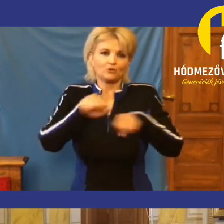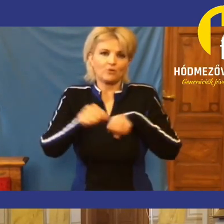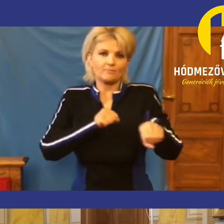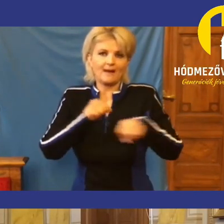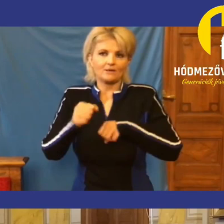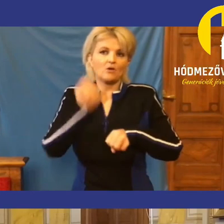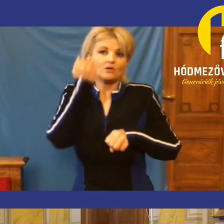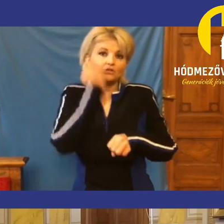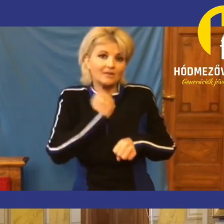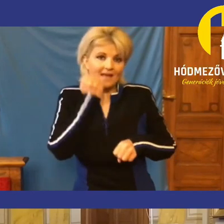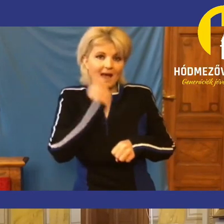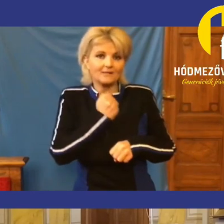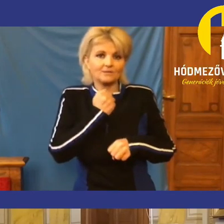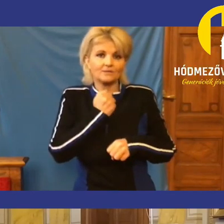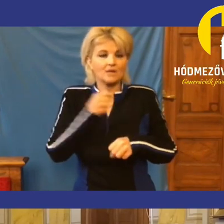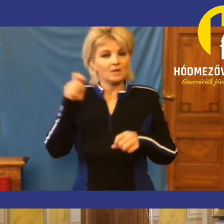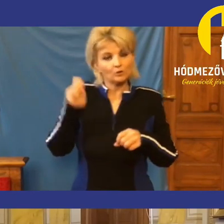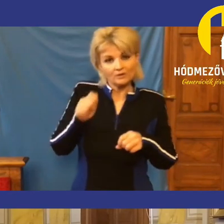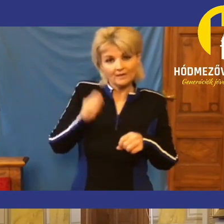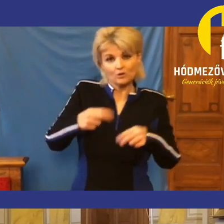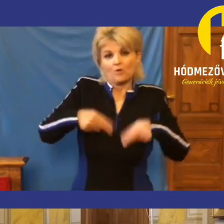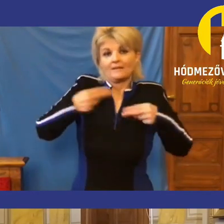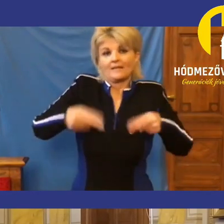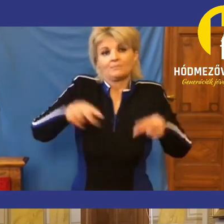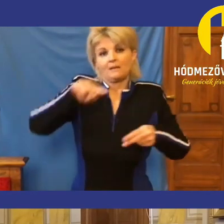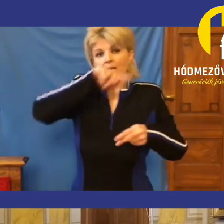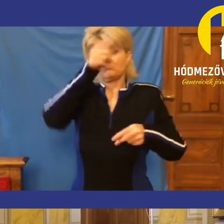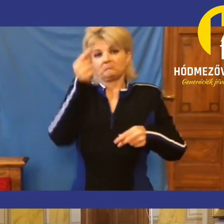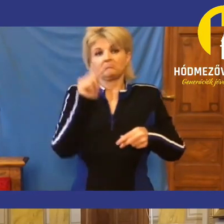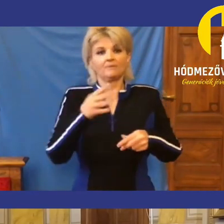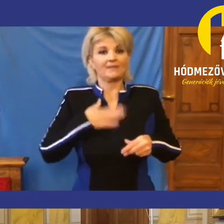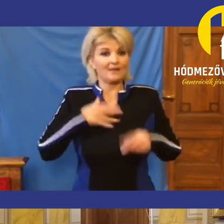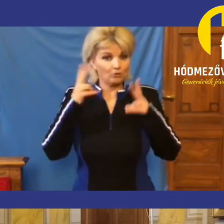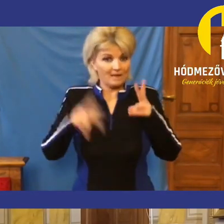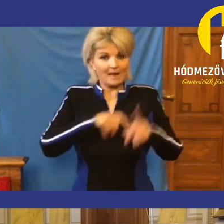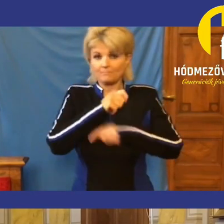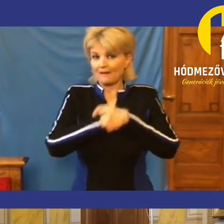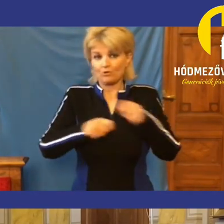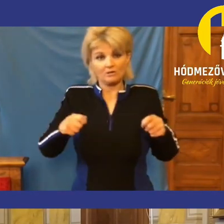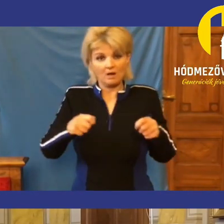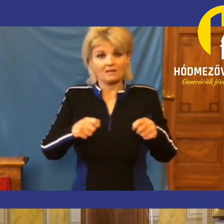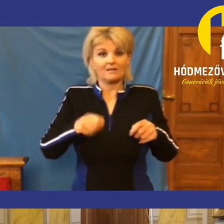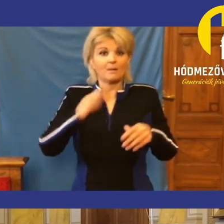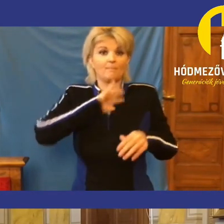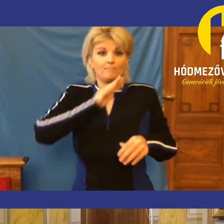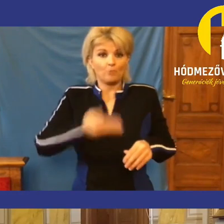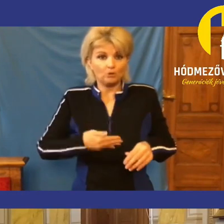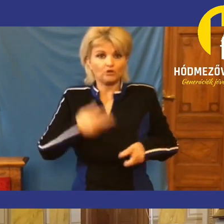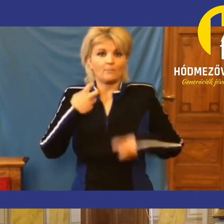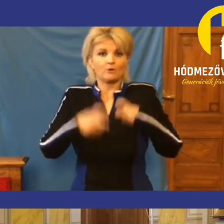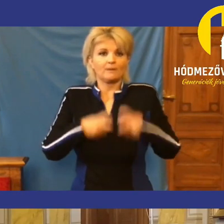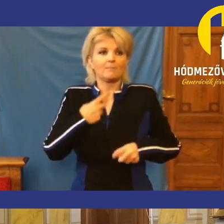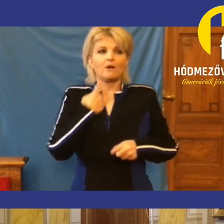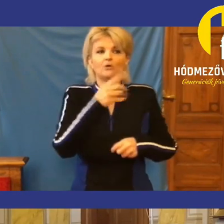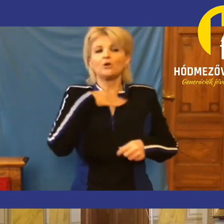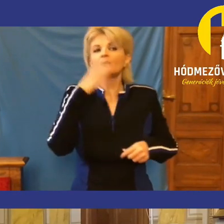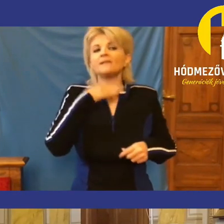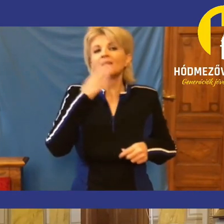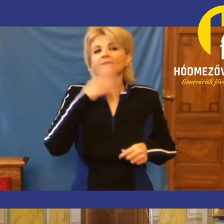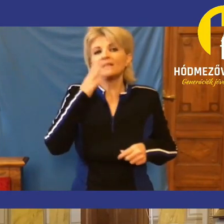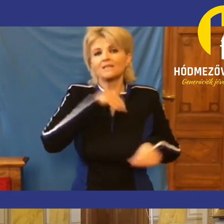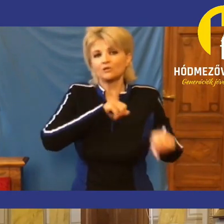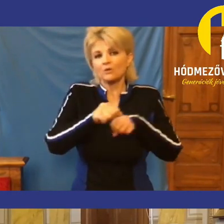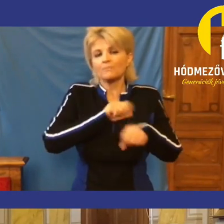saját döntéseinek a következményt. Nekünk kell megoldani a postákat. Önök fideszesek, és a fideszes